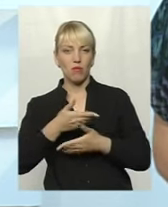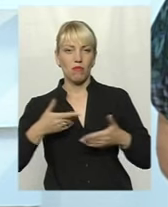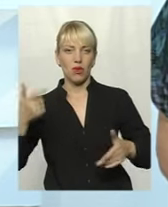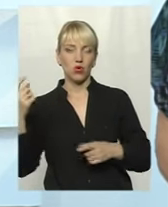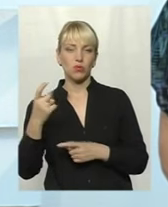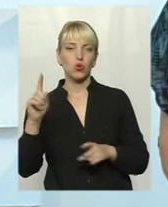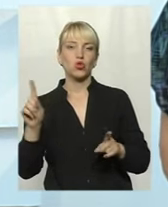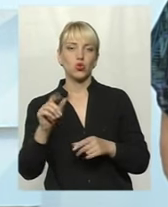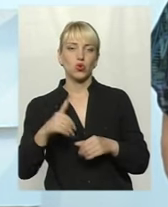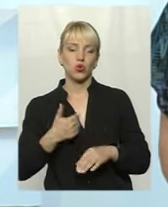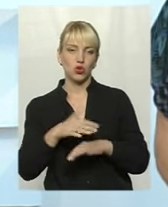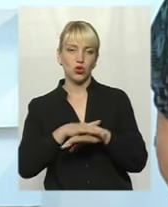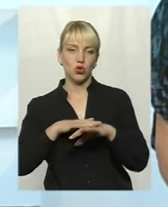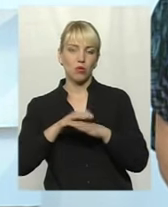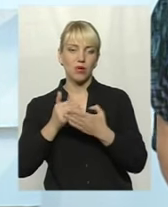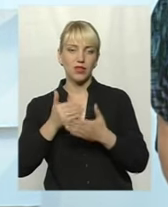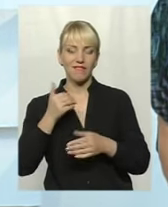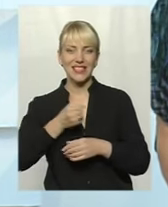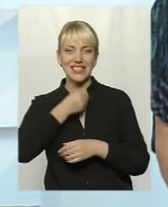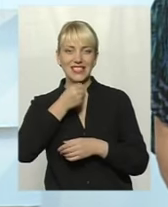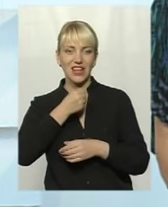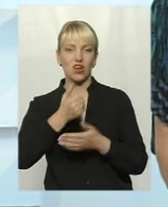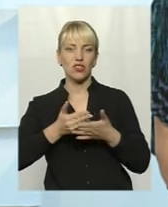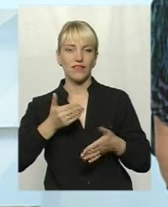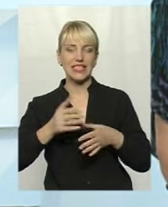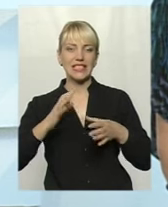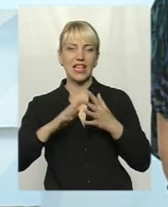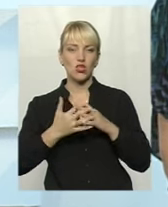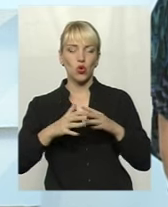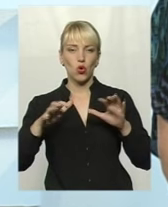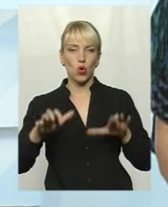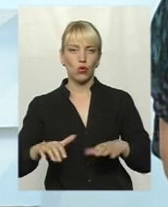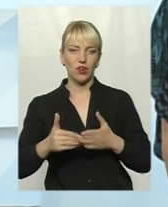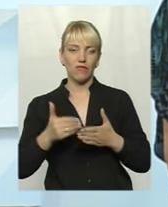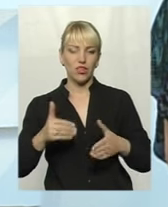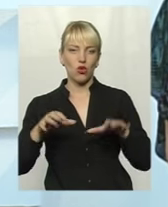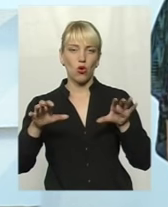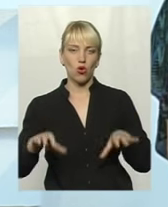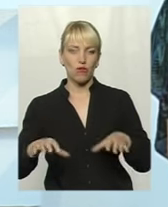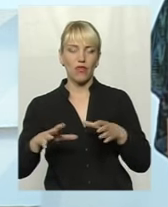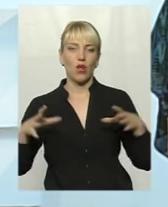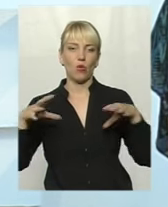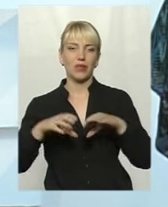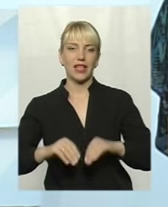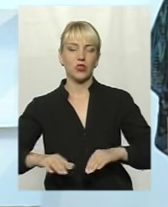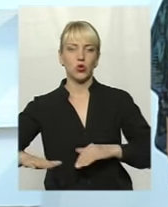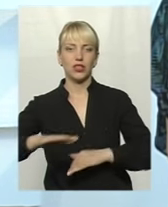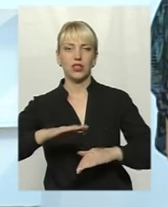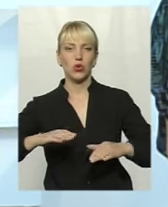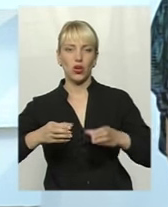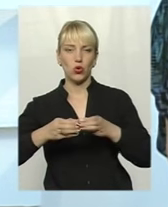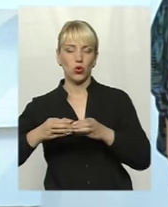чого хоче громада від старости, від сільського голови, від голови об'єднаної територіальної громади. І як складно